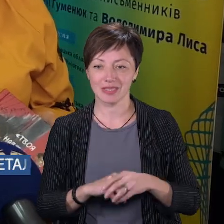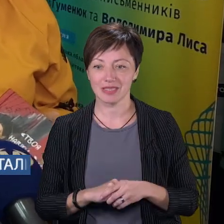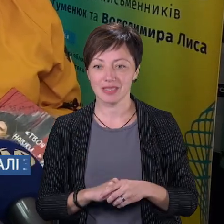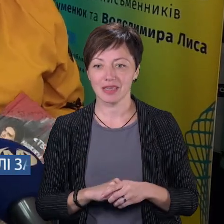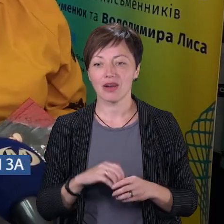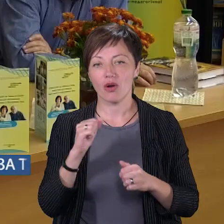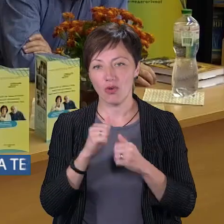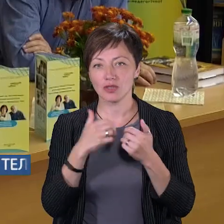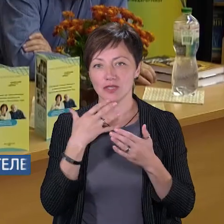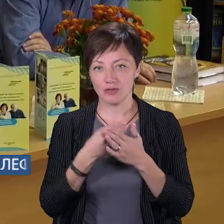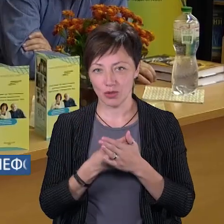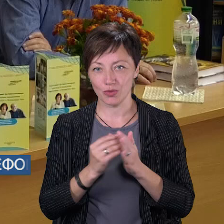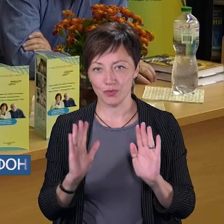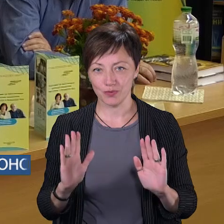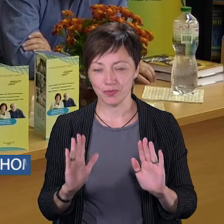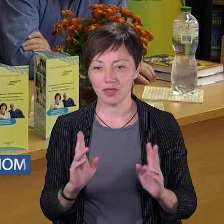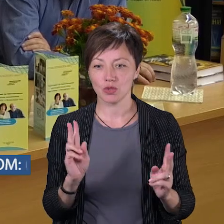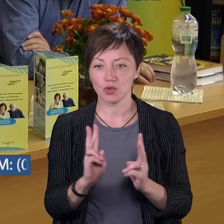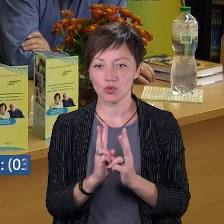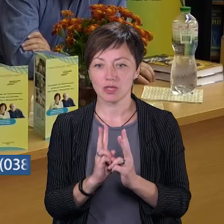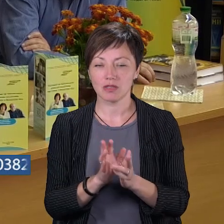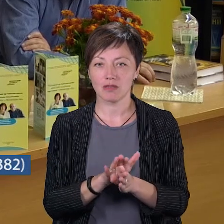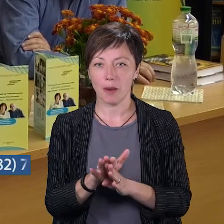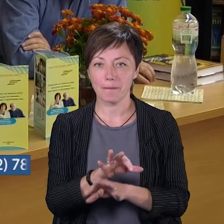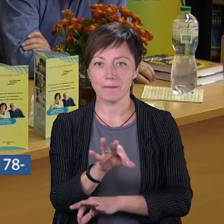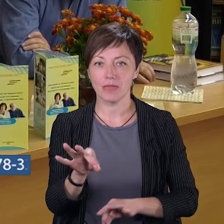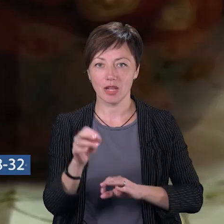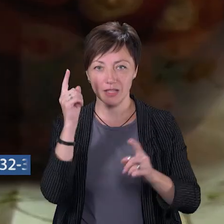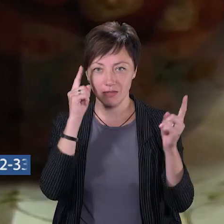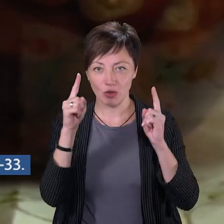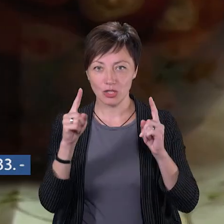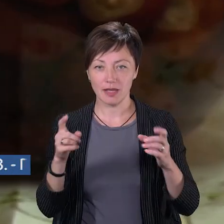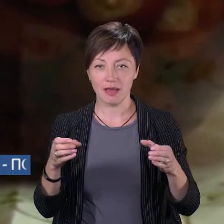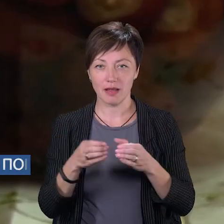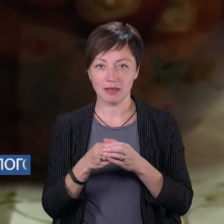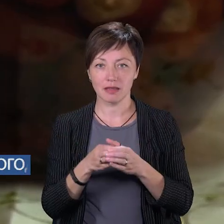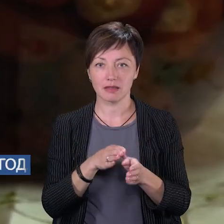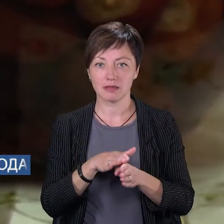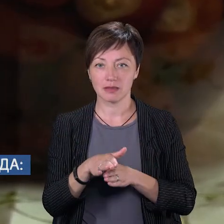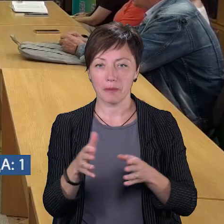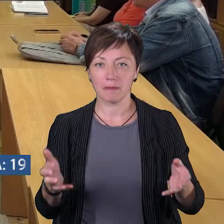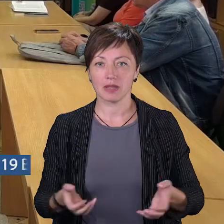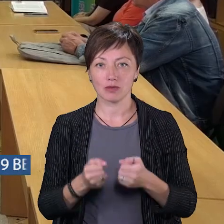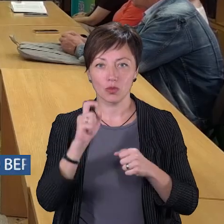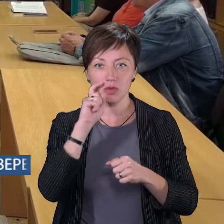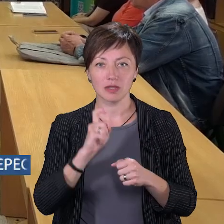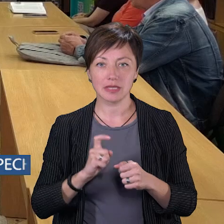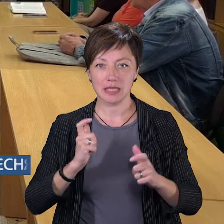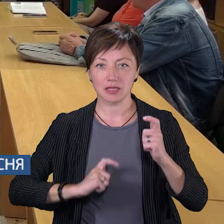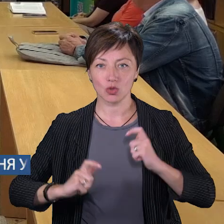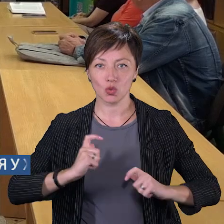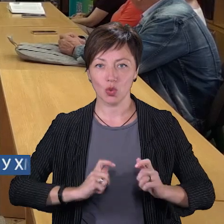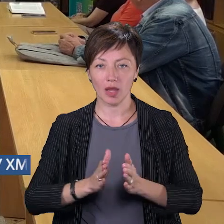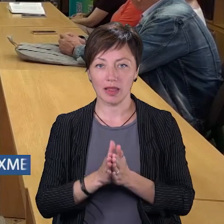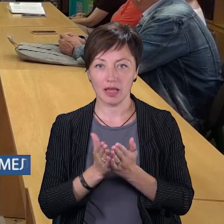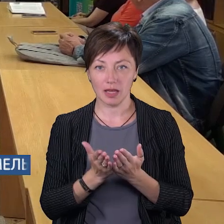але кожен має зрештою свою. Зустріч відбулася у рамках проєкту «Творча Діада». Його реалізують за підтримки Українського інституту